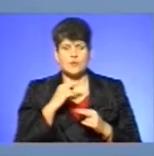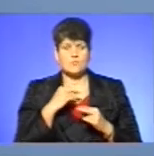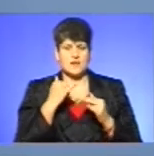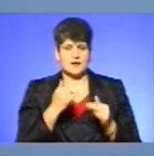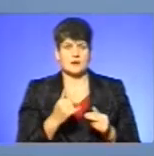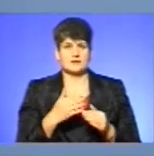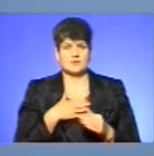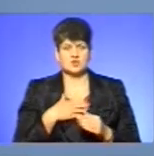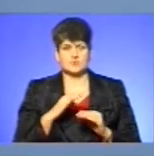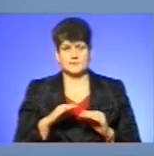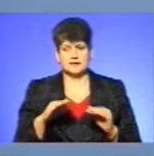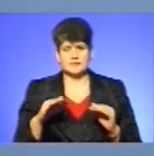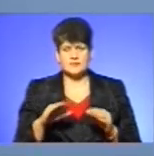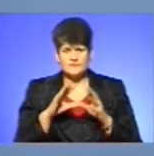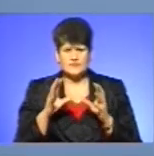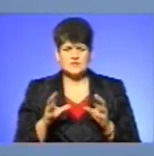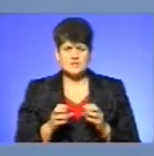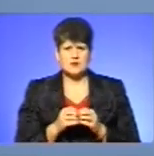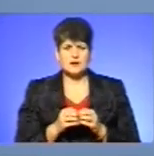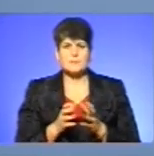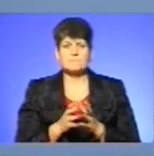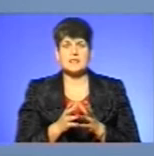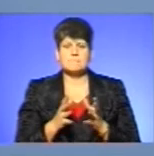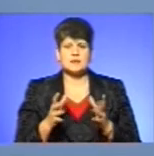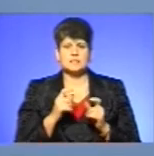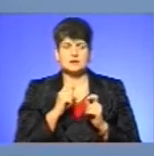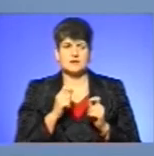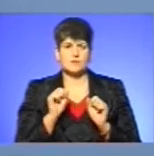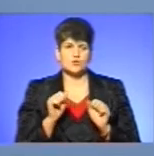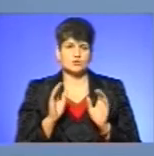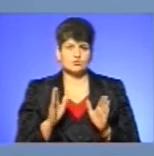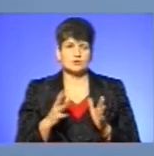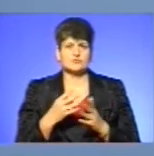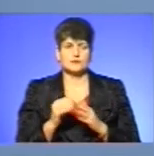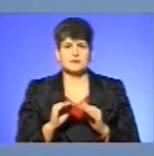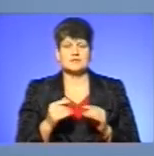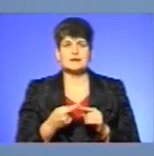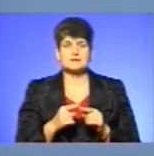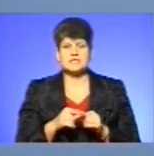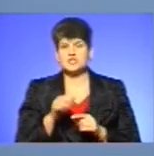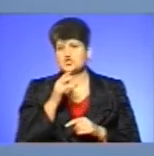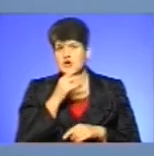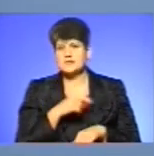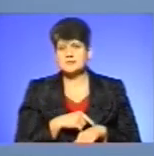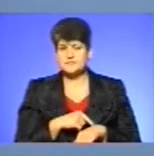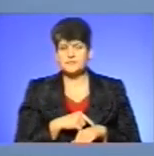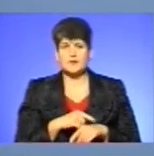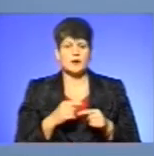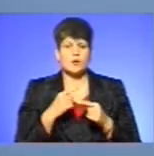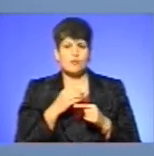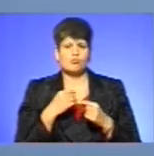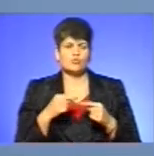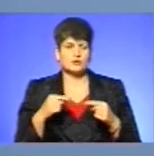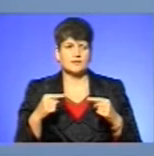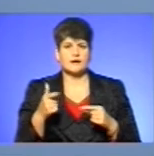нашим дітям. Ну, взагалі, найбільший дар, що можуть дати батьки своїм дітям, це свій час. Будь-який гаджет,